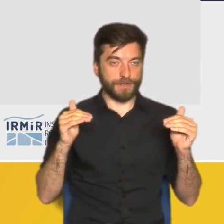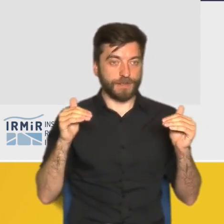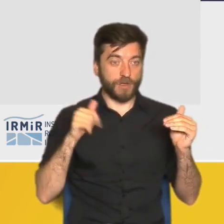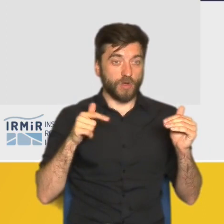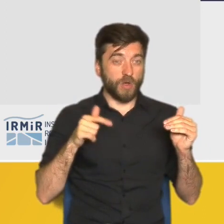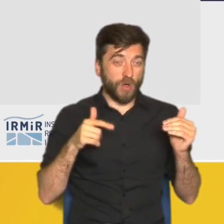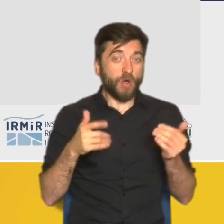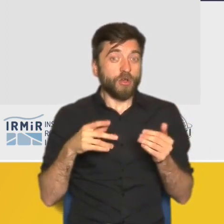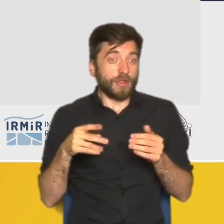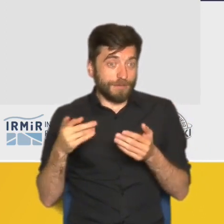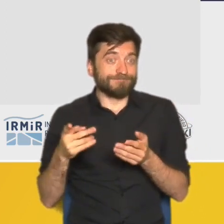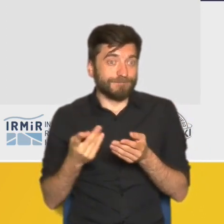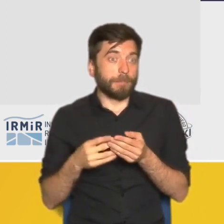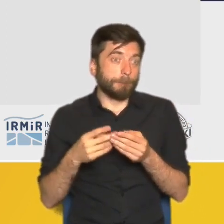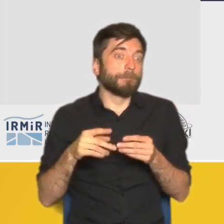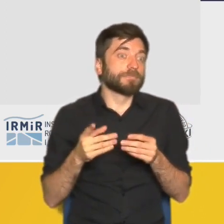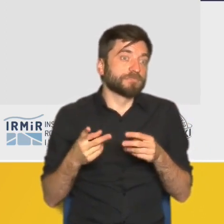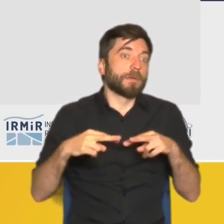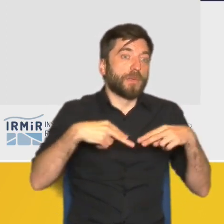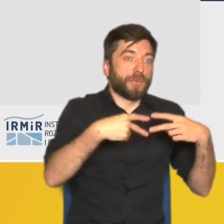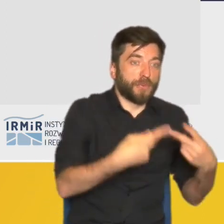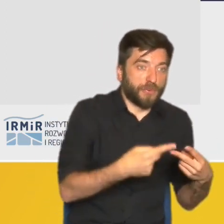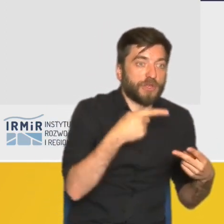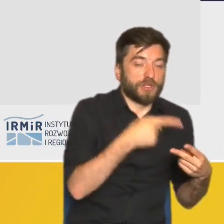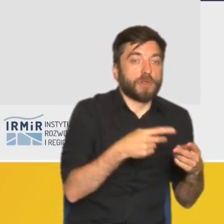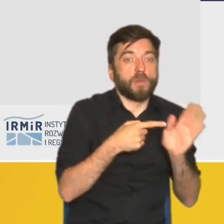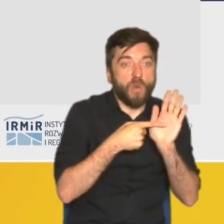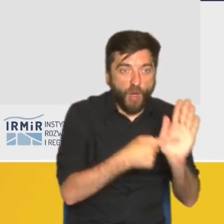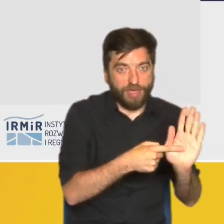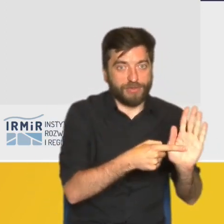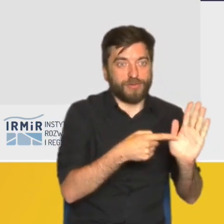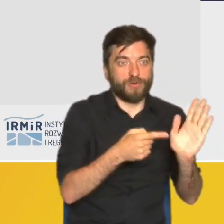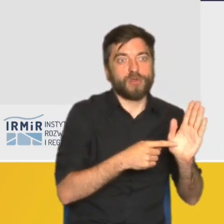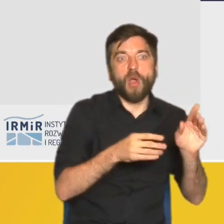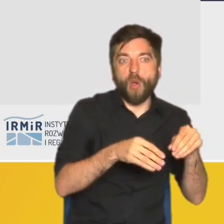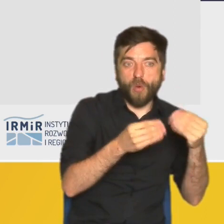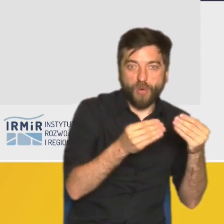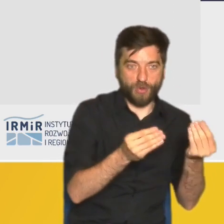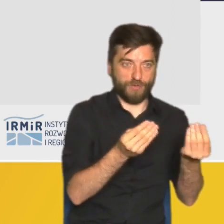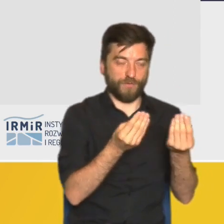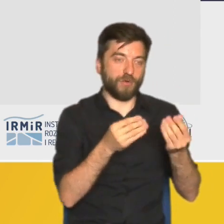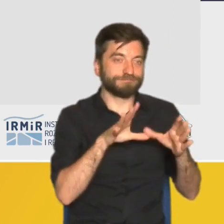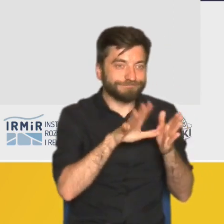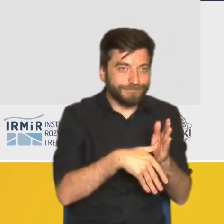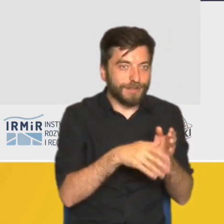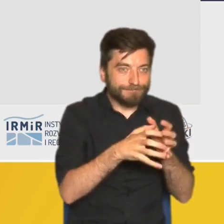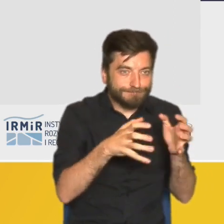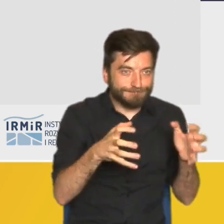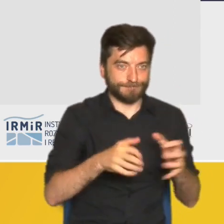determinują rozwój urbanizacji, i rozwój